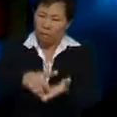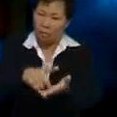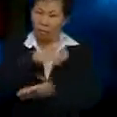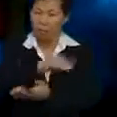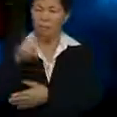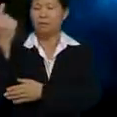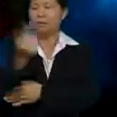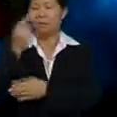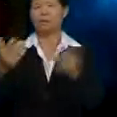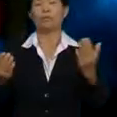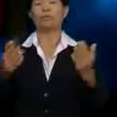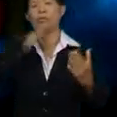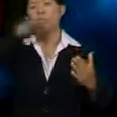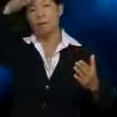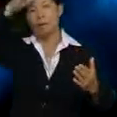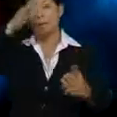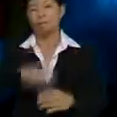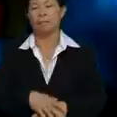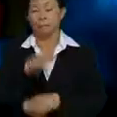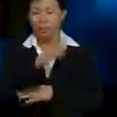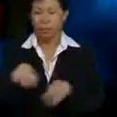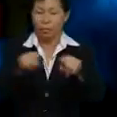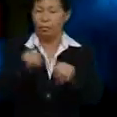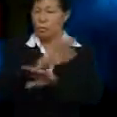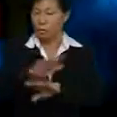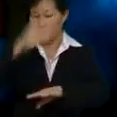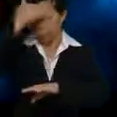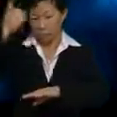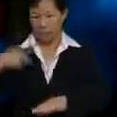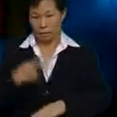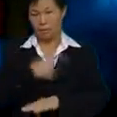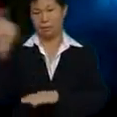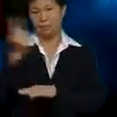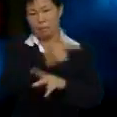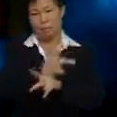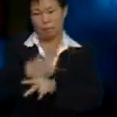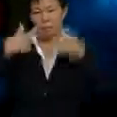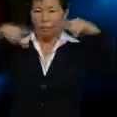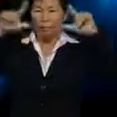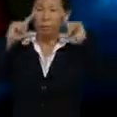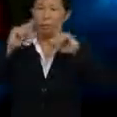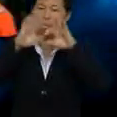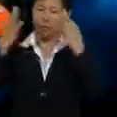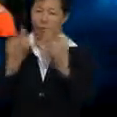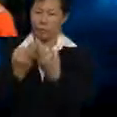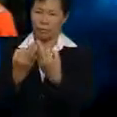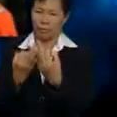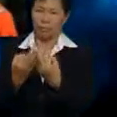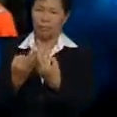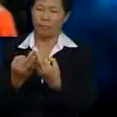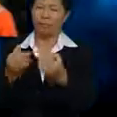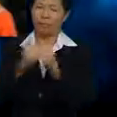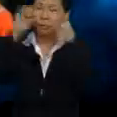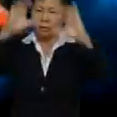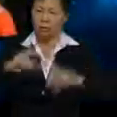sentiasa Mendoakan ibu ayah dia Dan juga Jangan lupa Kita sentiasa Menjaga maruah keluarga Dan ibu ayah kita Jadi dengan